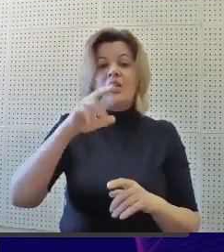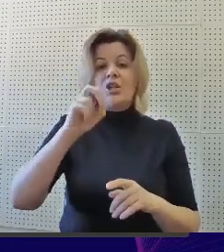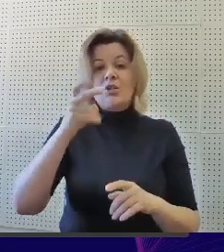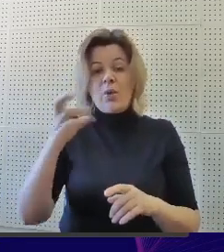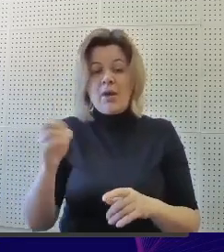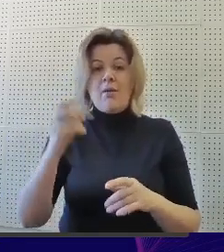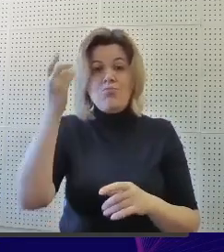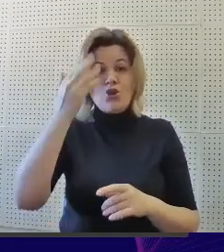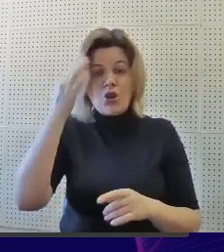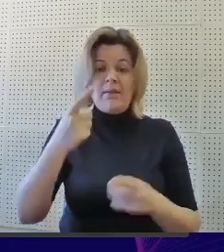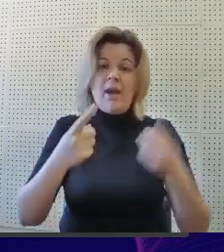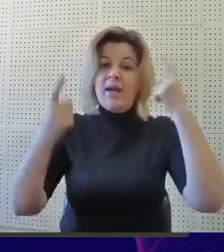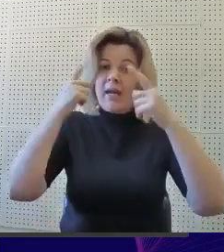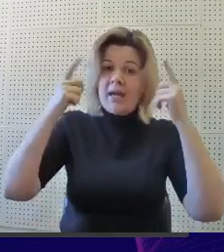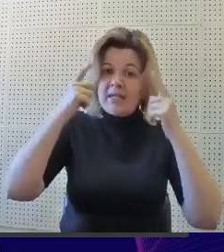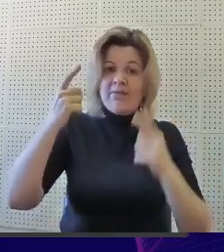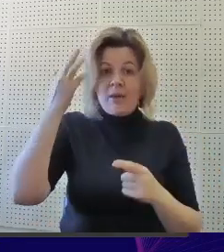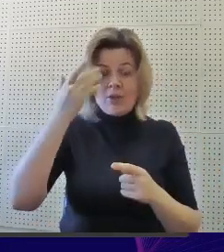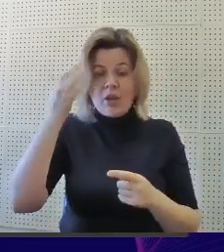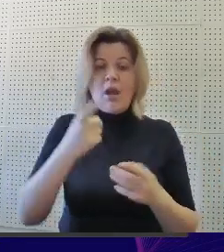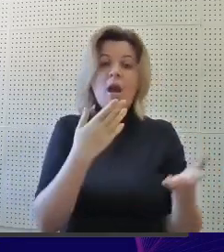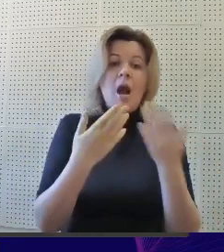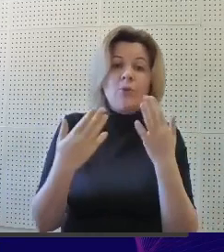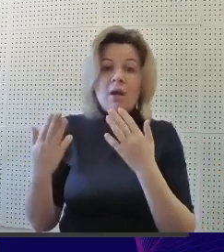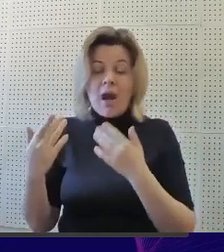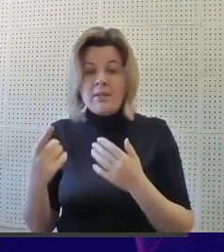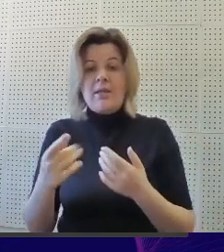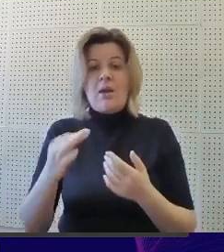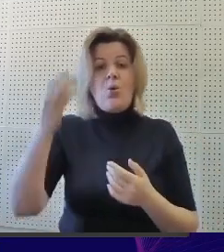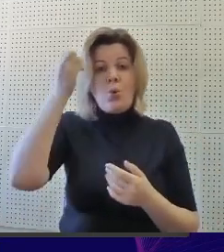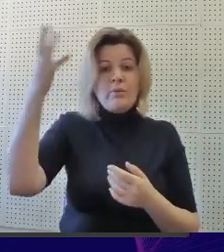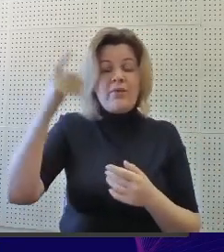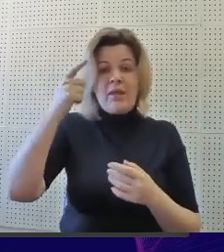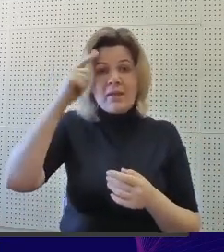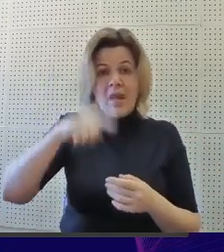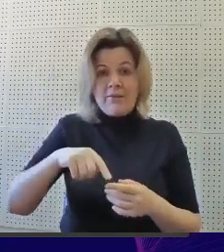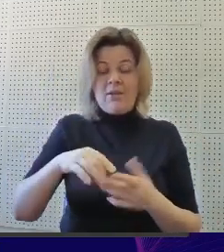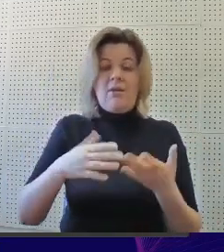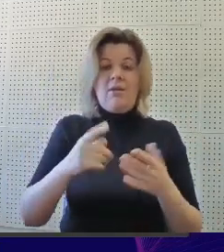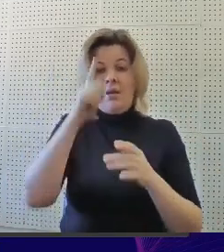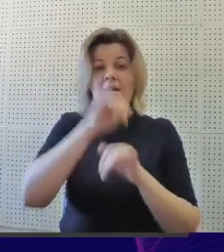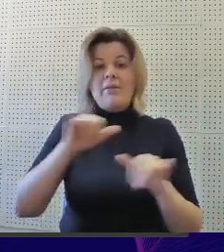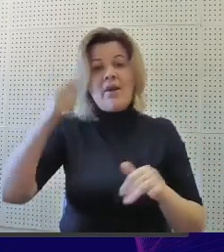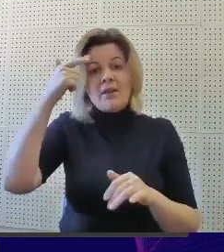мышление, креативное мышление, коммуникацию, метакогнитивные навыки, грамотность.